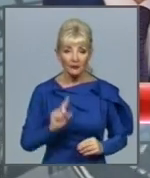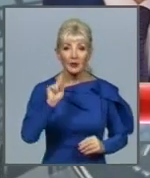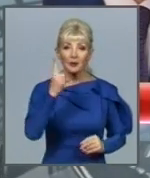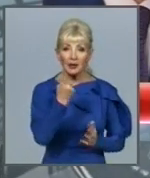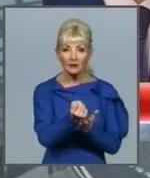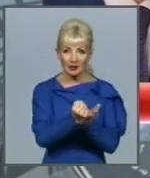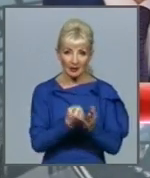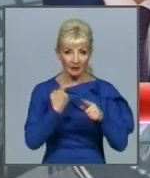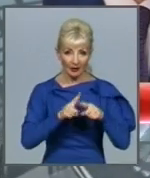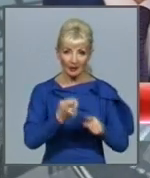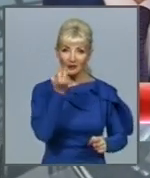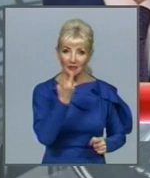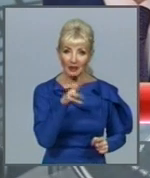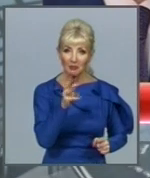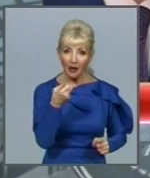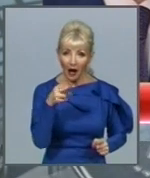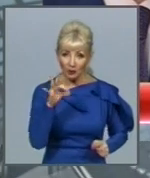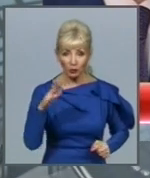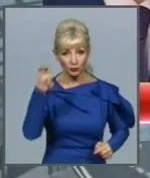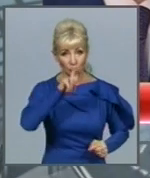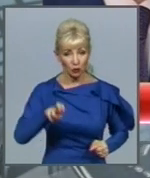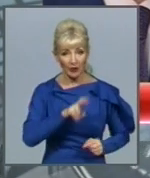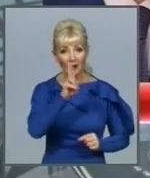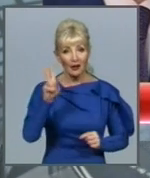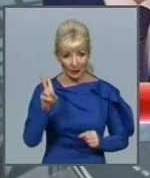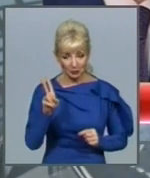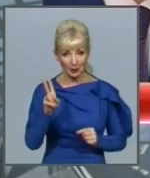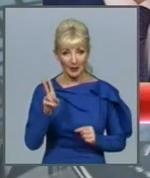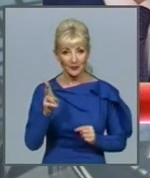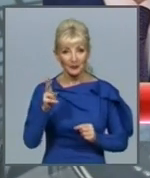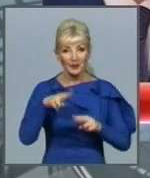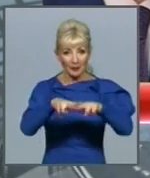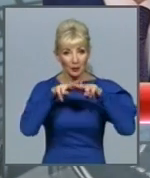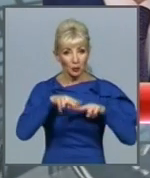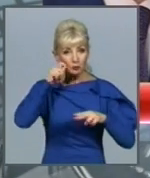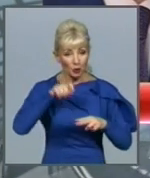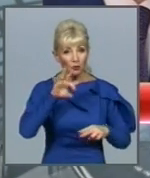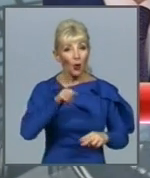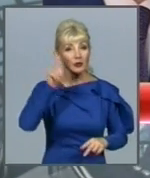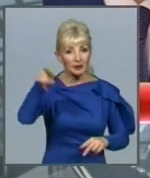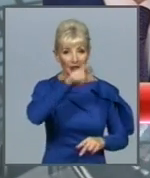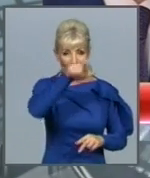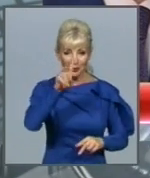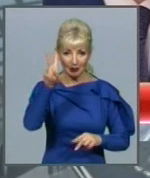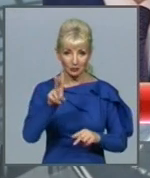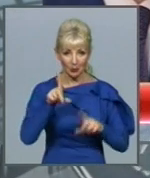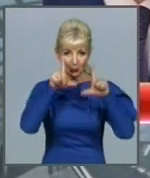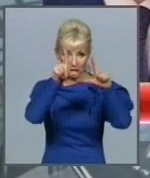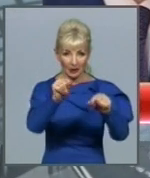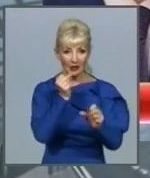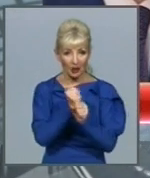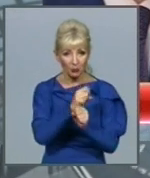мільярдів доларів, які приходять в Україну від тих людей, які виїхали, на жаль, працювати за кордон. Ці 12